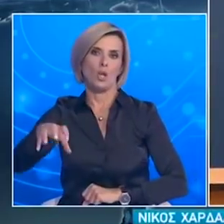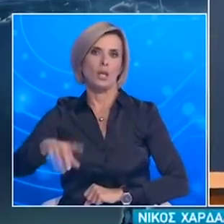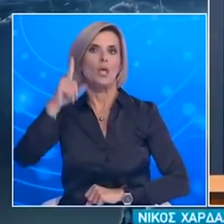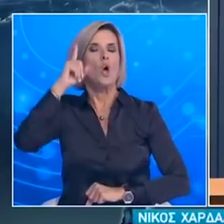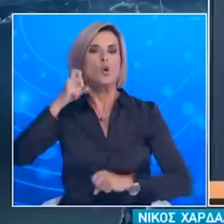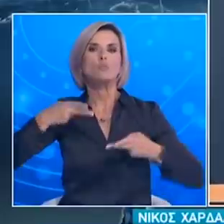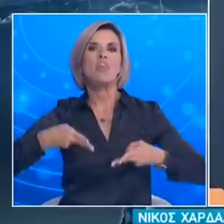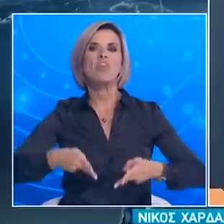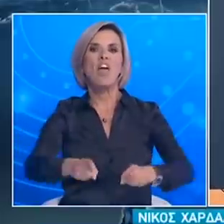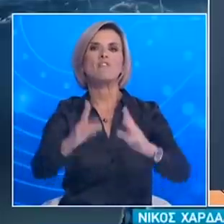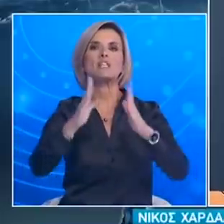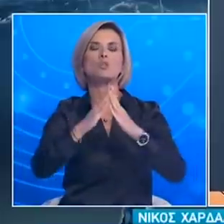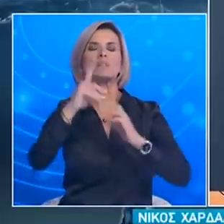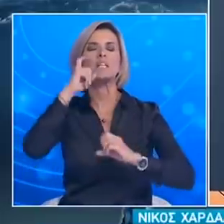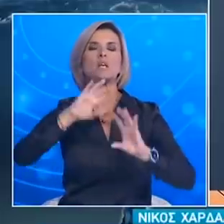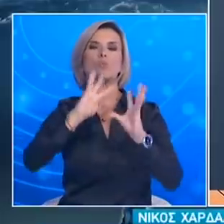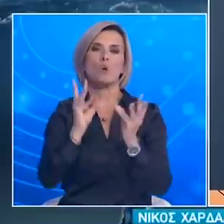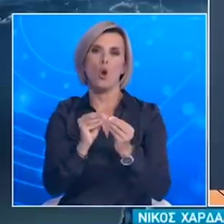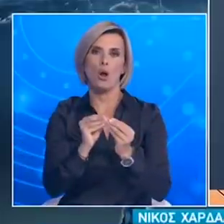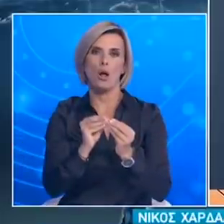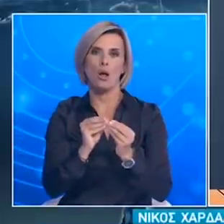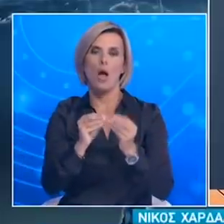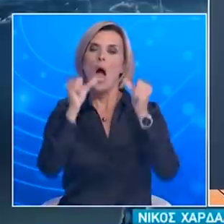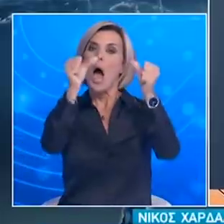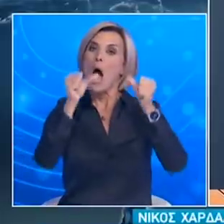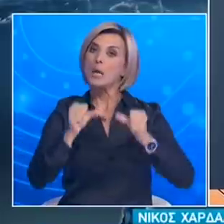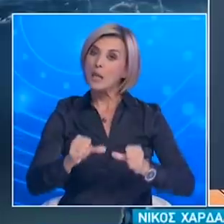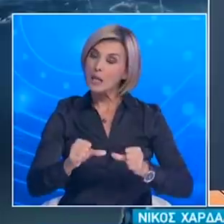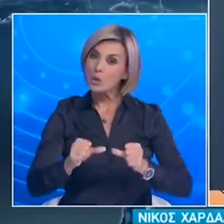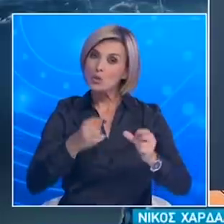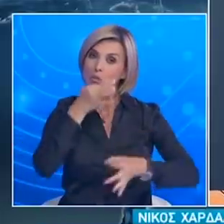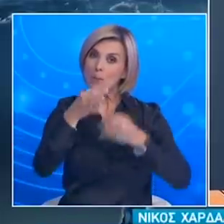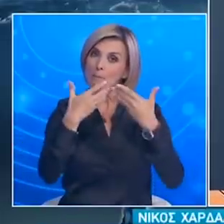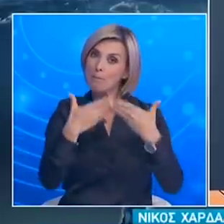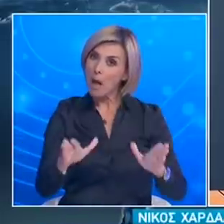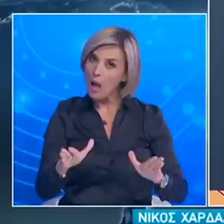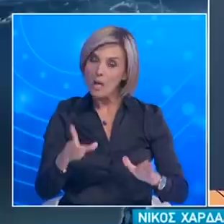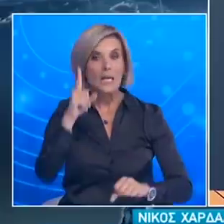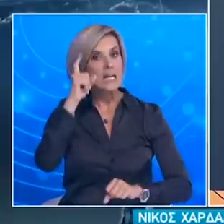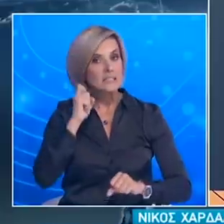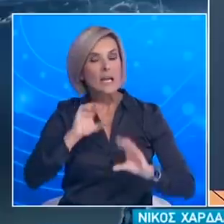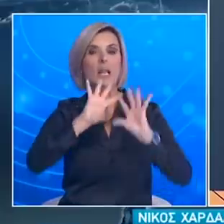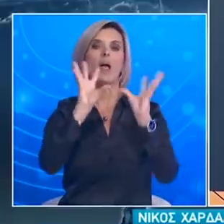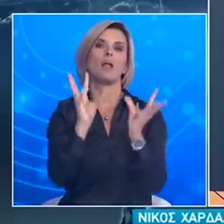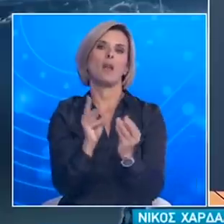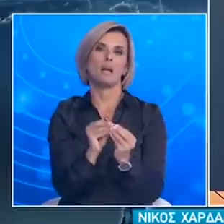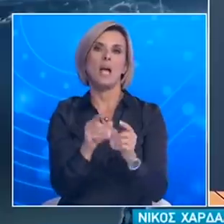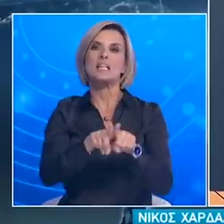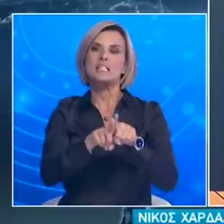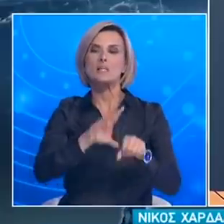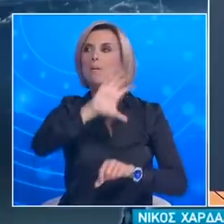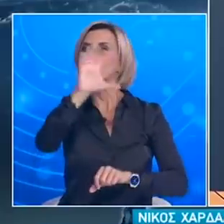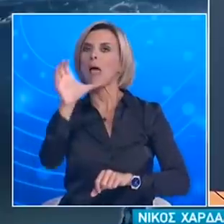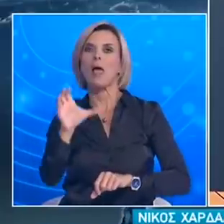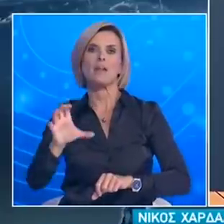Μέχρι εκεί όμως Από εκεί και πέρα για να κινούσει το Ιωδή Δίνουν λίγο πολύ το περίγραμμα σε σχέση με τις περιφερειακές ενότητες